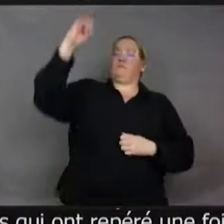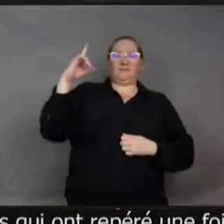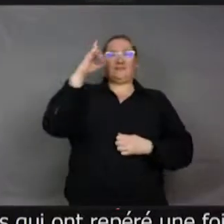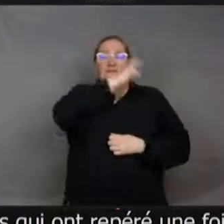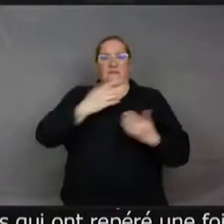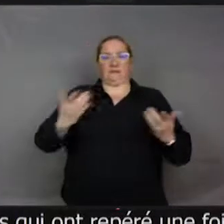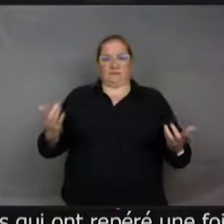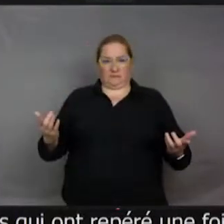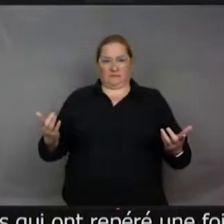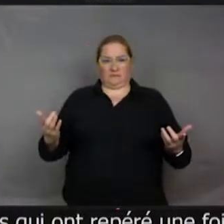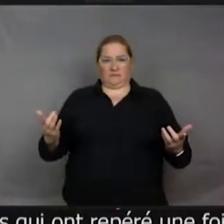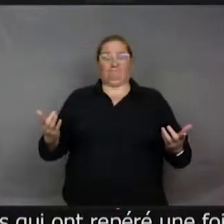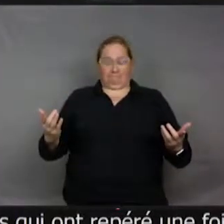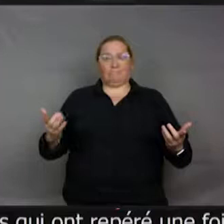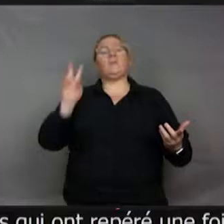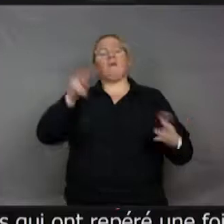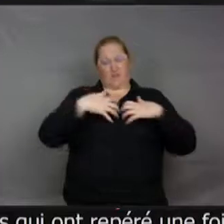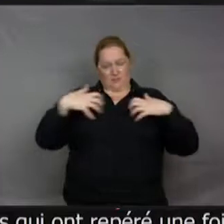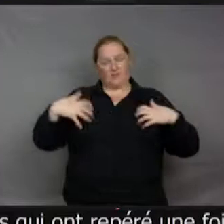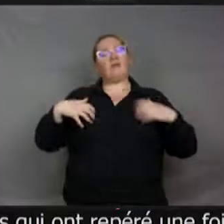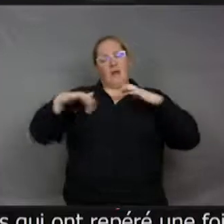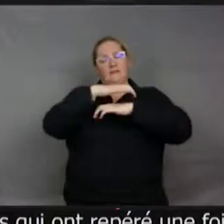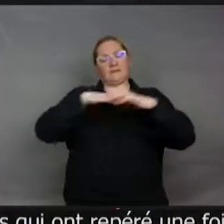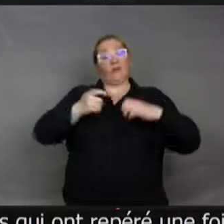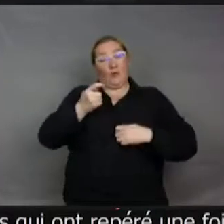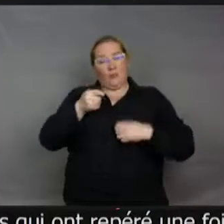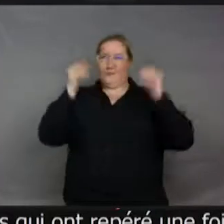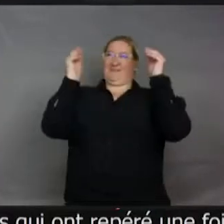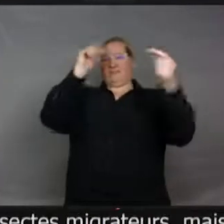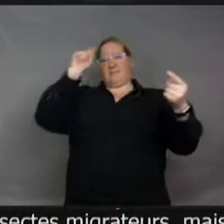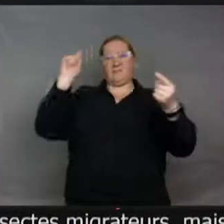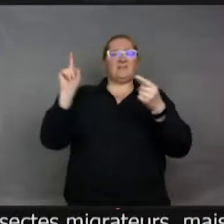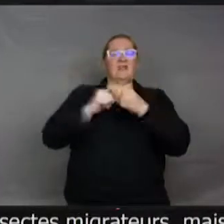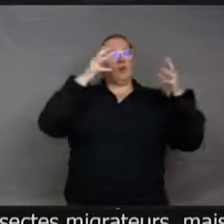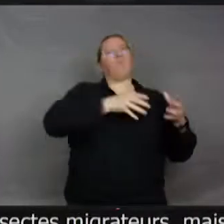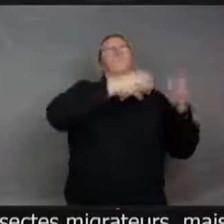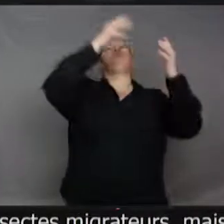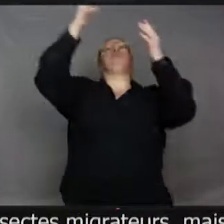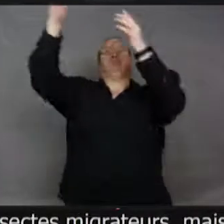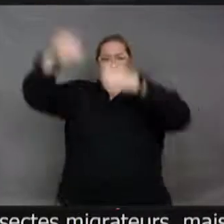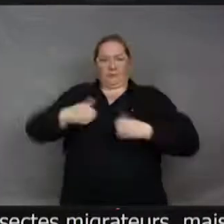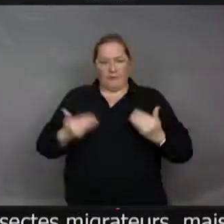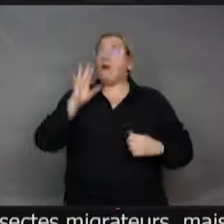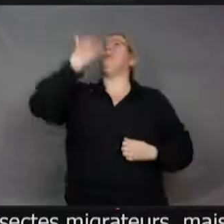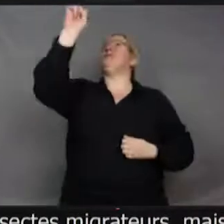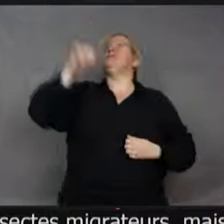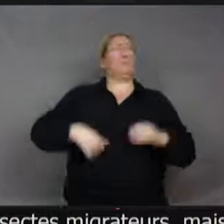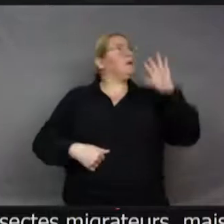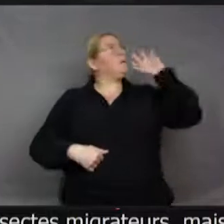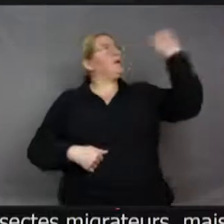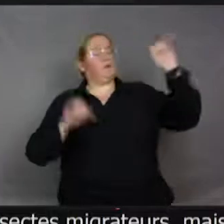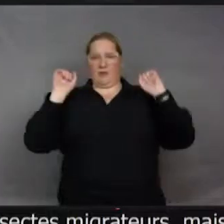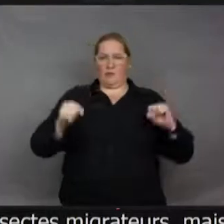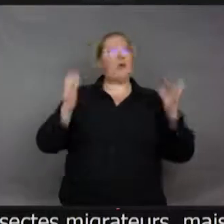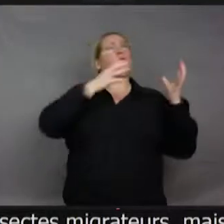migrateurs. Ils savent repérer des vols migratoires. y a vraiment des... C'est assez typique. On sait que là, ils sont en train de migrer. Ils sont en déplacement